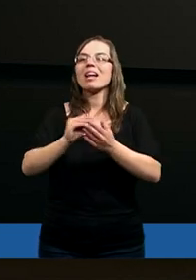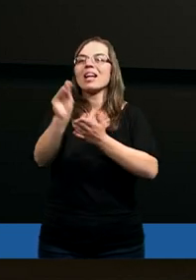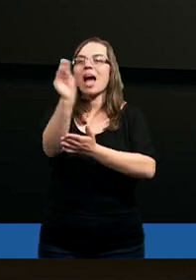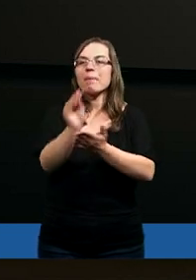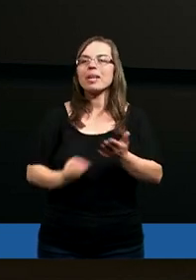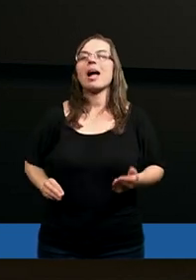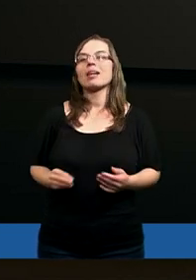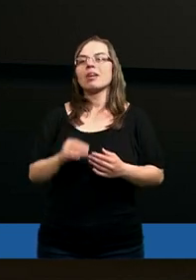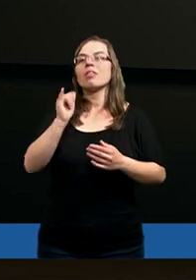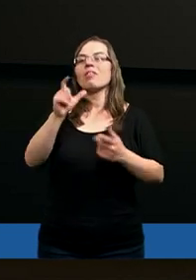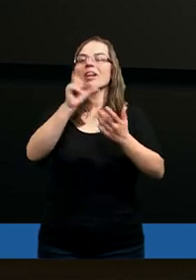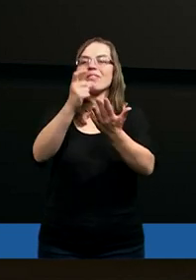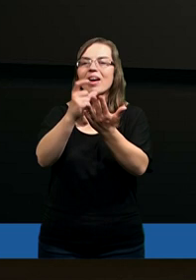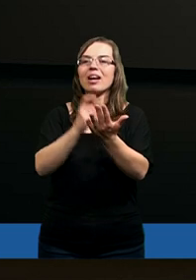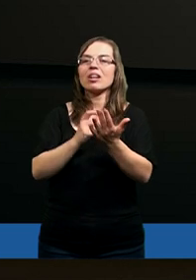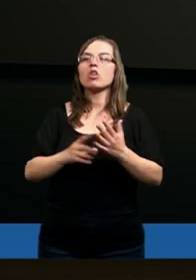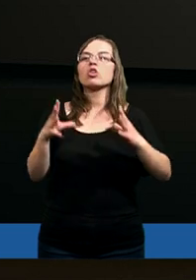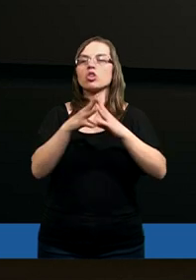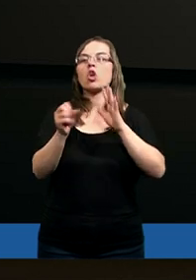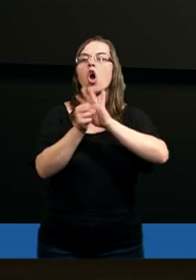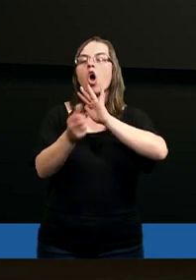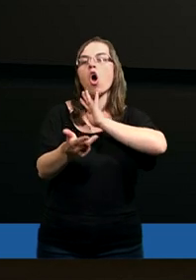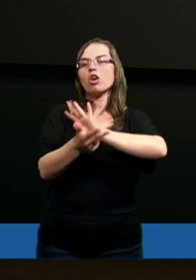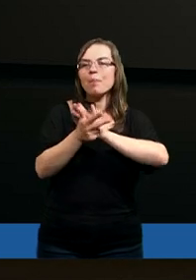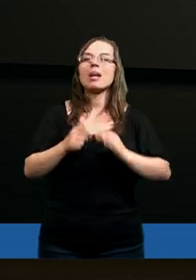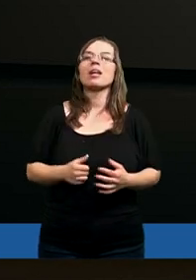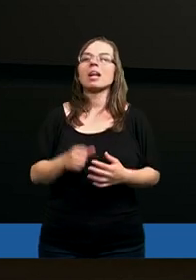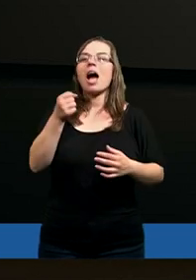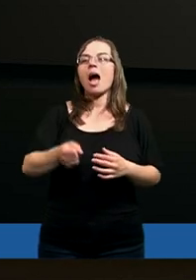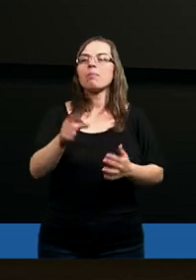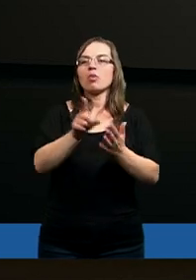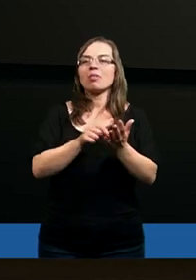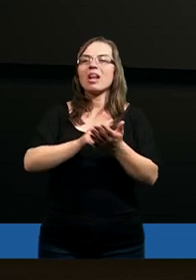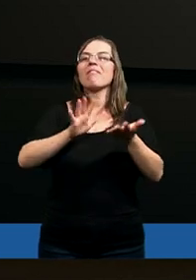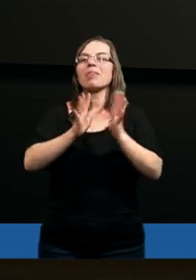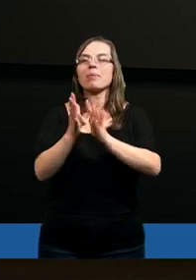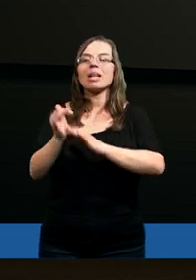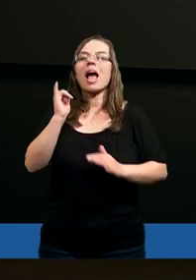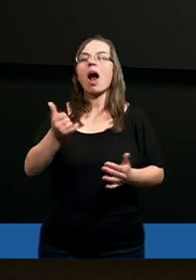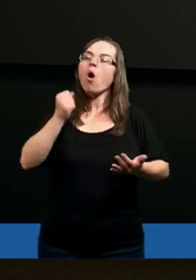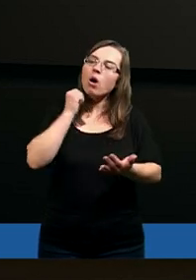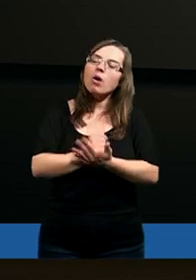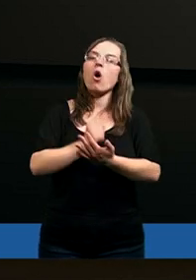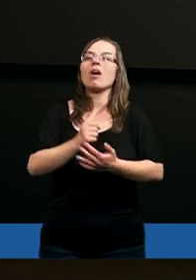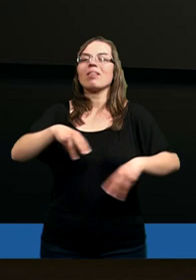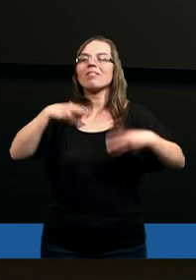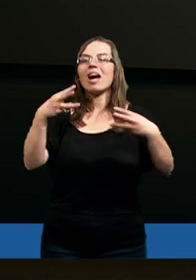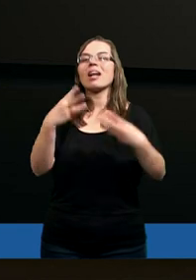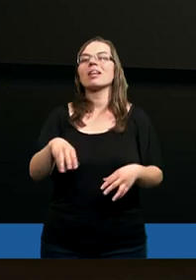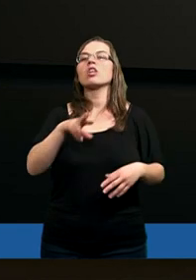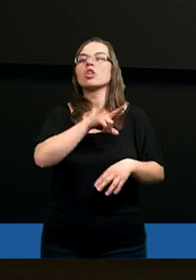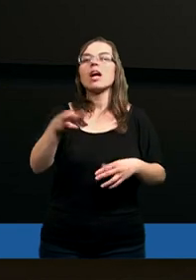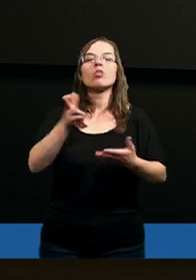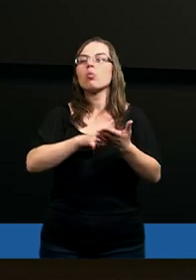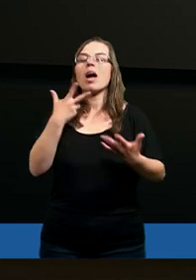wersetach albo od wersetów dziesiątego do osiemnastego apostoł Piotr wymienia jako konkretne rzeczy,